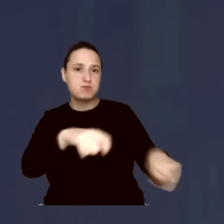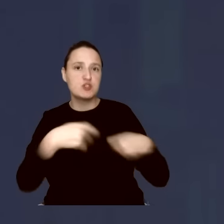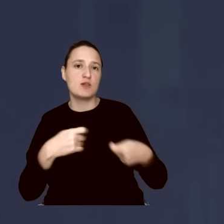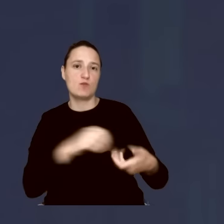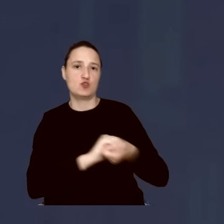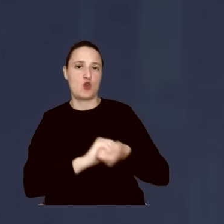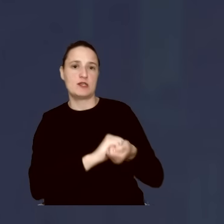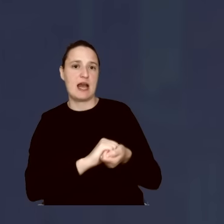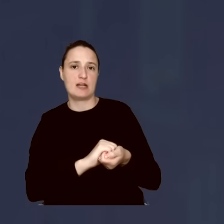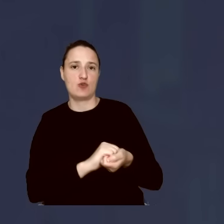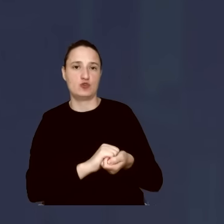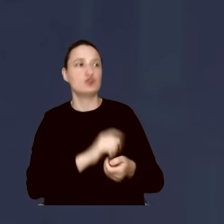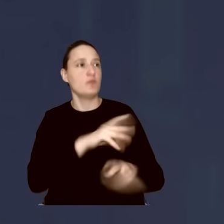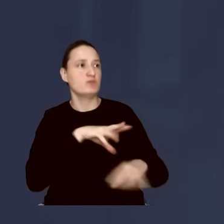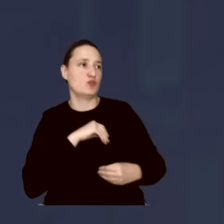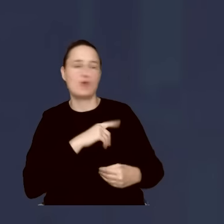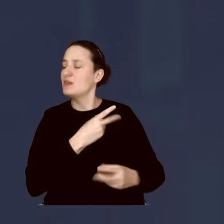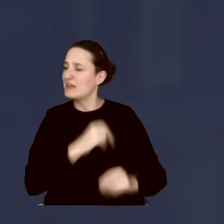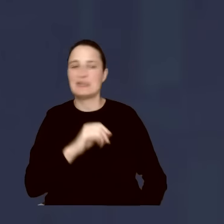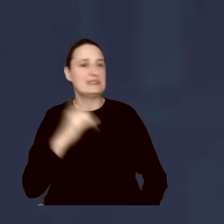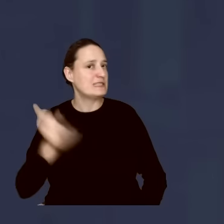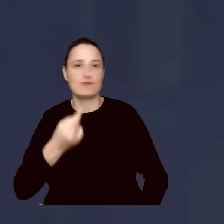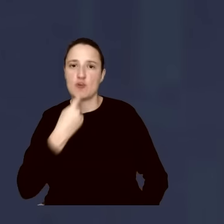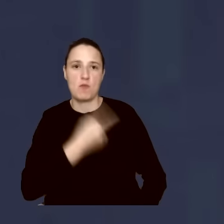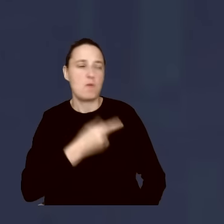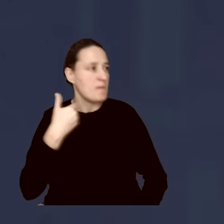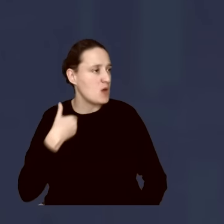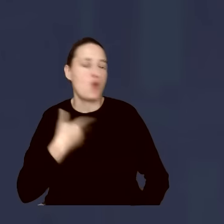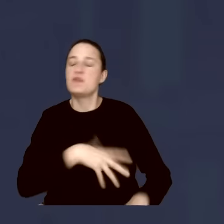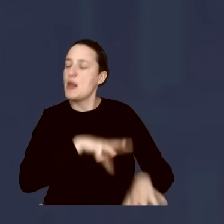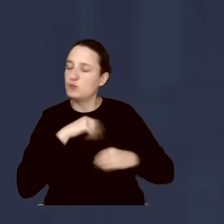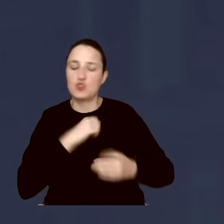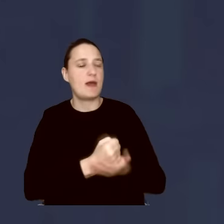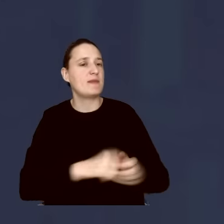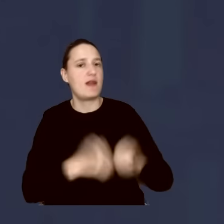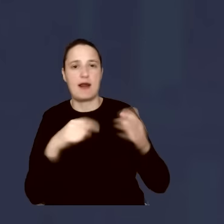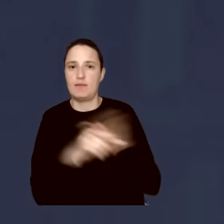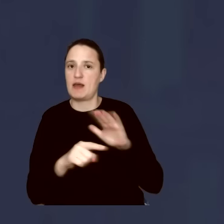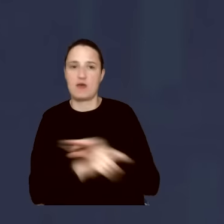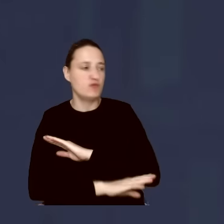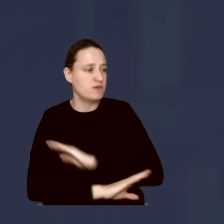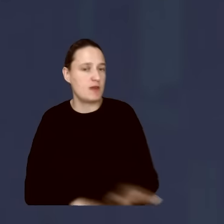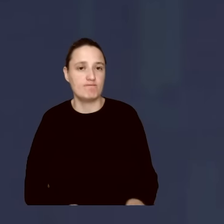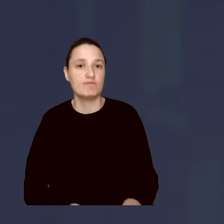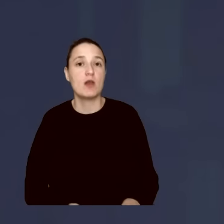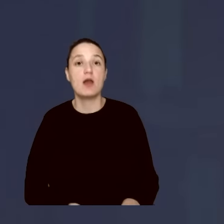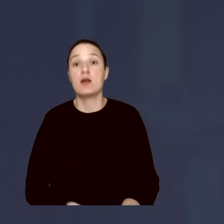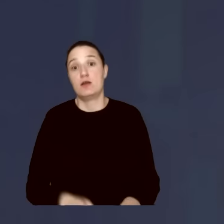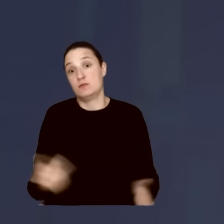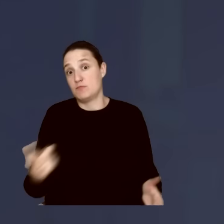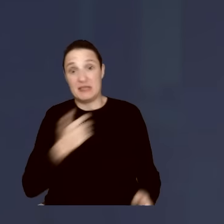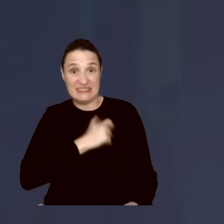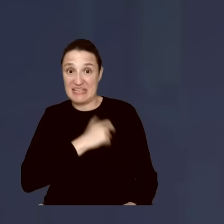nigdy, zawsze konsekwentnie mówiliśmy, nie przyjmiemy nielegalnych migrantów. Czy dlatego, że mamy zatwardziałę serca?